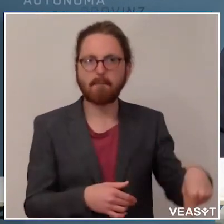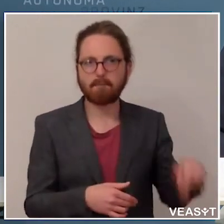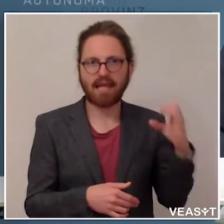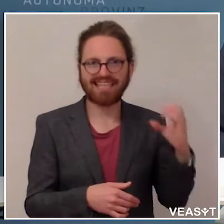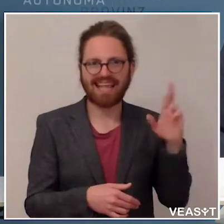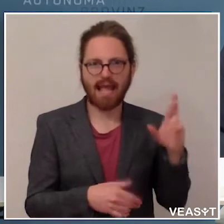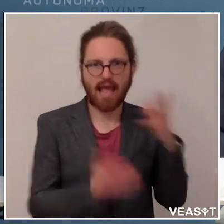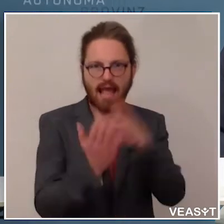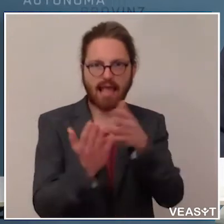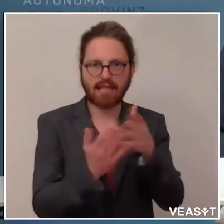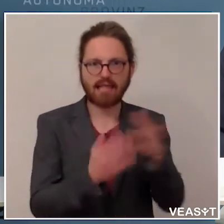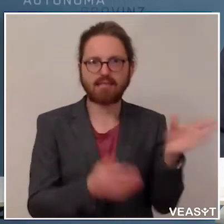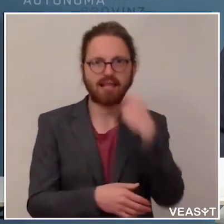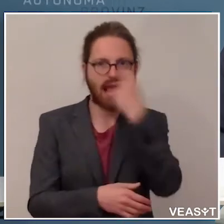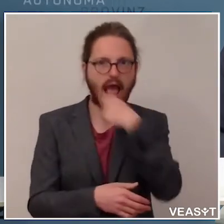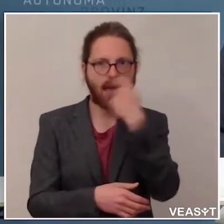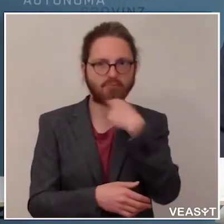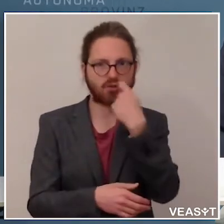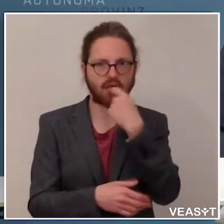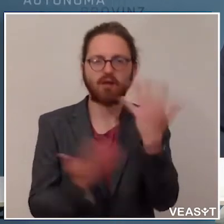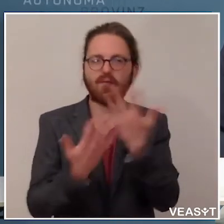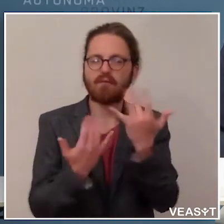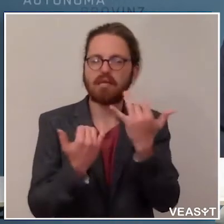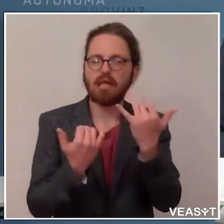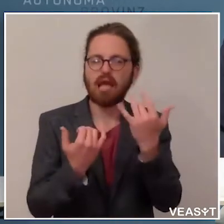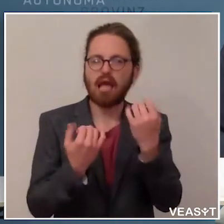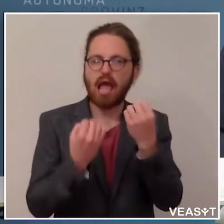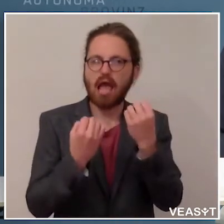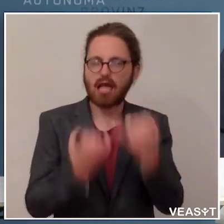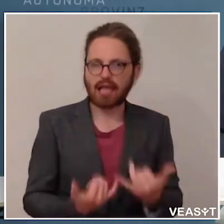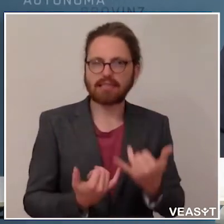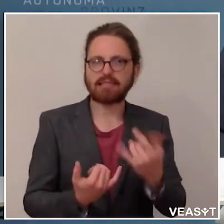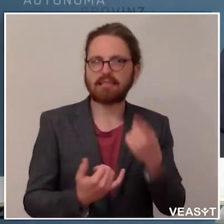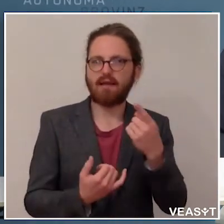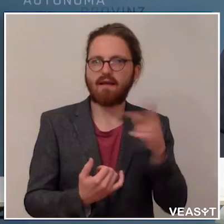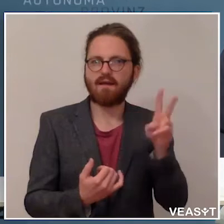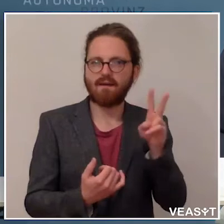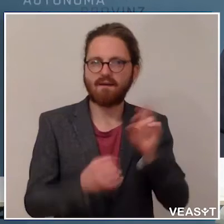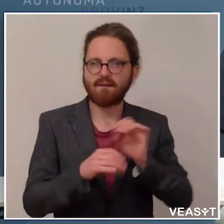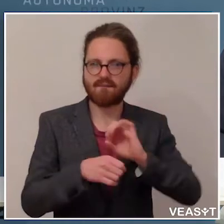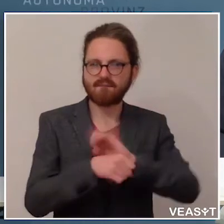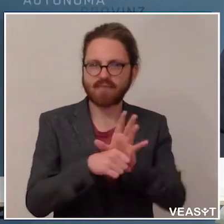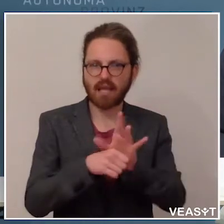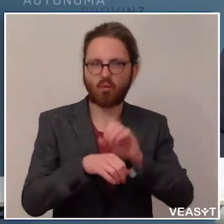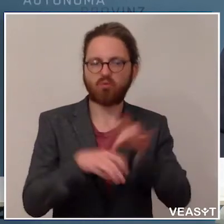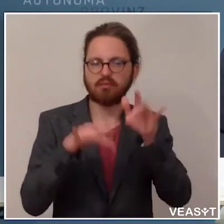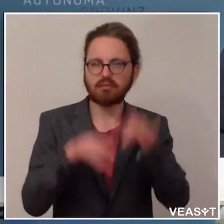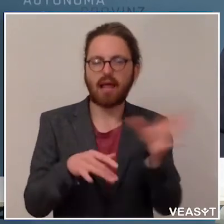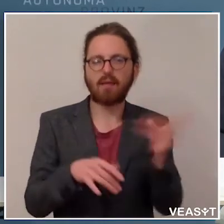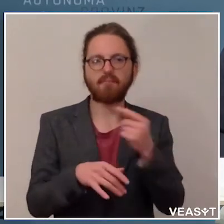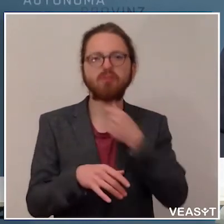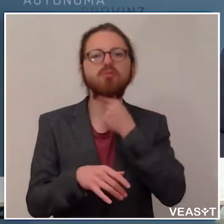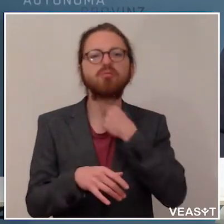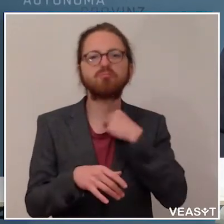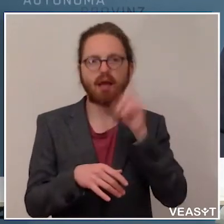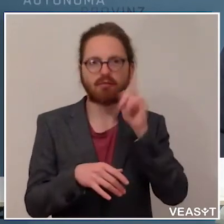die aktive, aktuelle Situation der Virenausscheidung über Speichel, Mund-Nasen-Abstriche